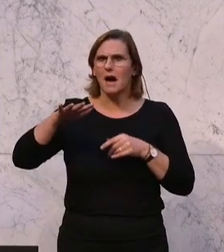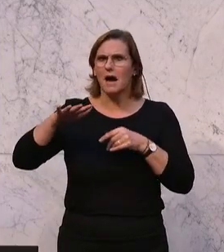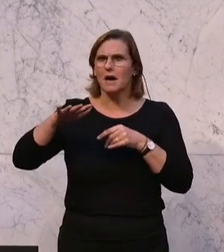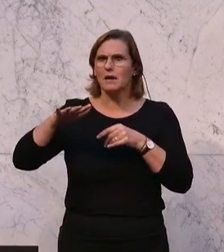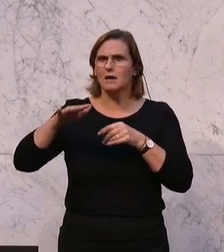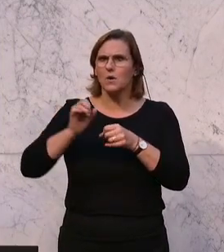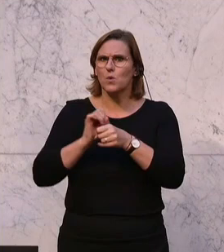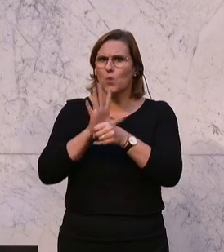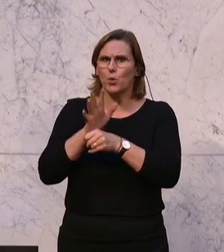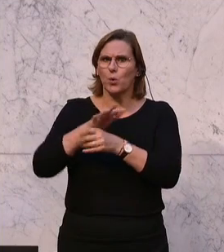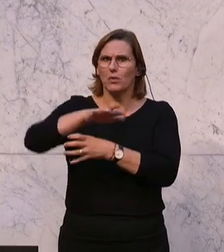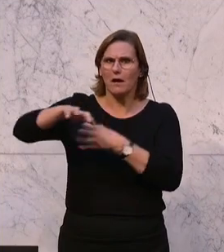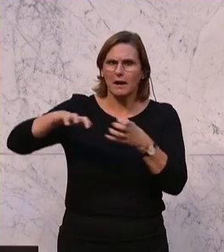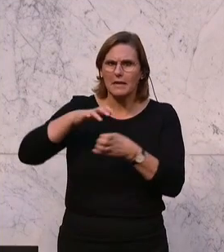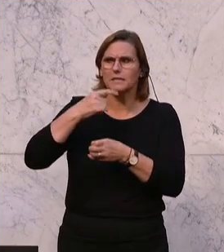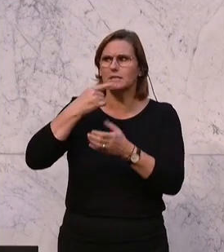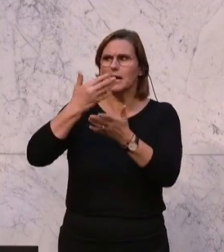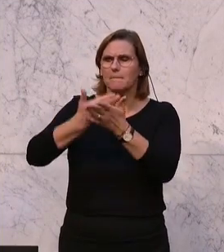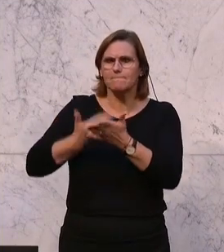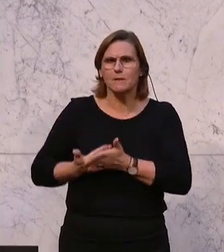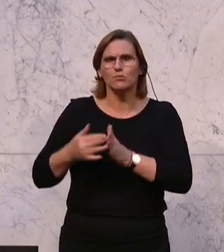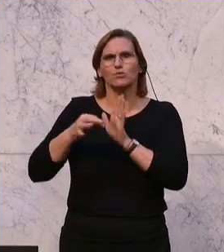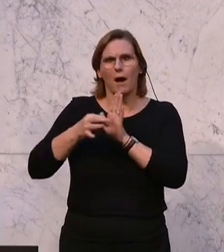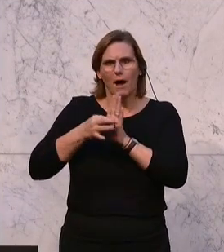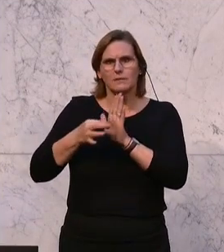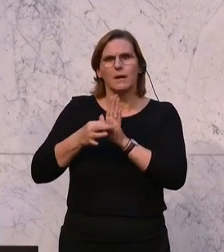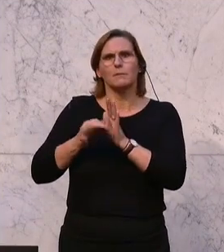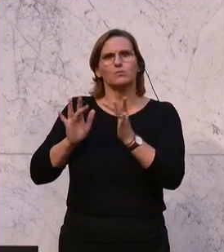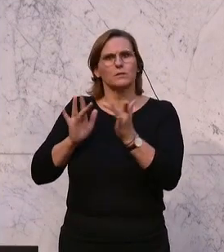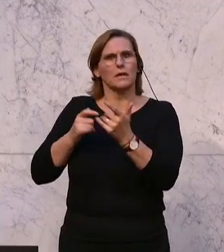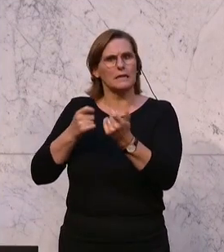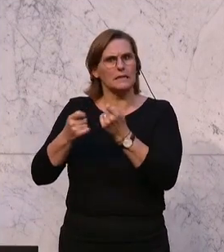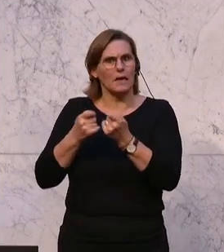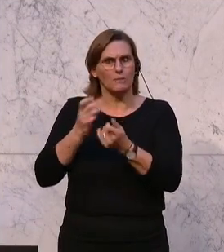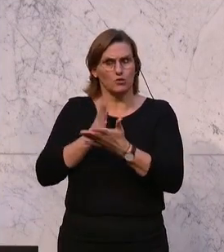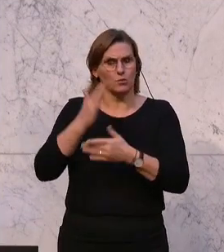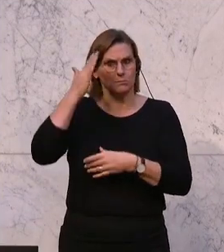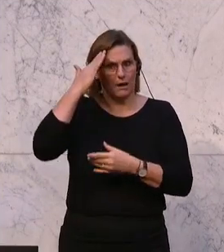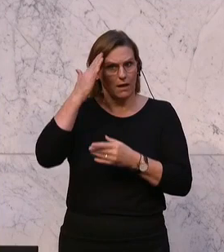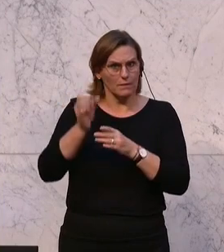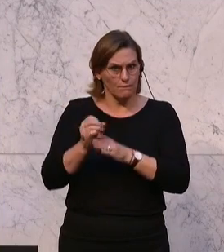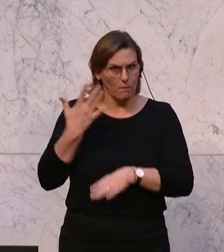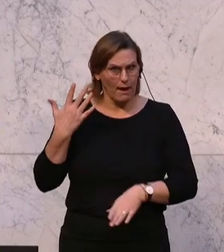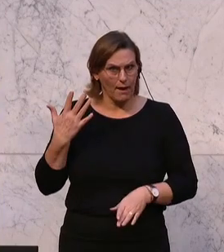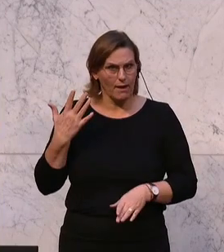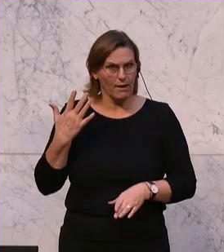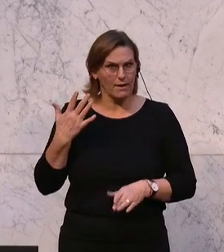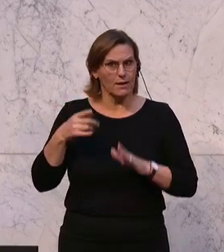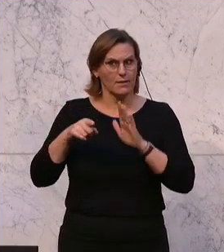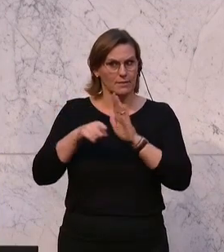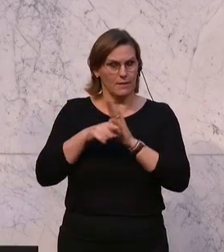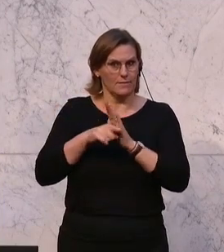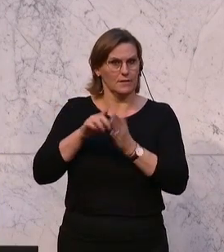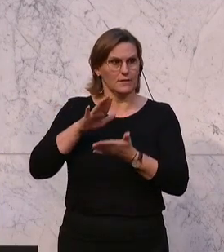Sie immer argumentiert haben und da haben Sie gesagt, naja, da haben wir diese und jene Maßnahmen ersetzen müssen. Die Corona-Krise ist aber bekanntermaßen vorbei. Das Defizit bleibt